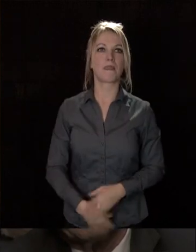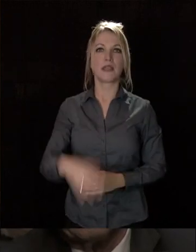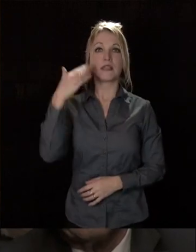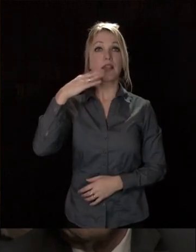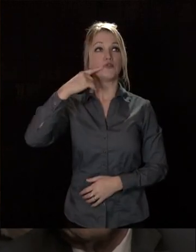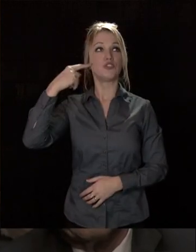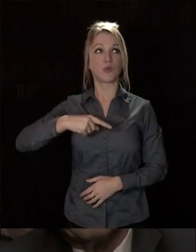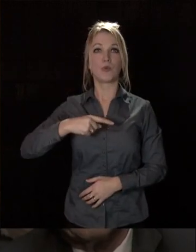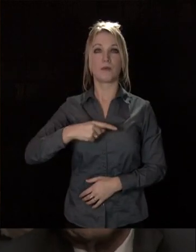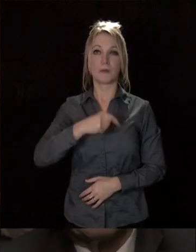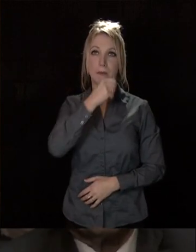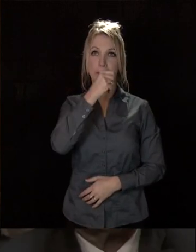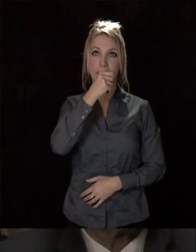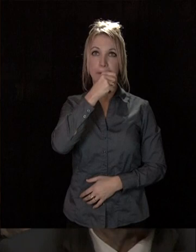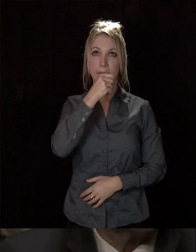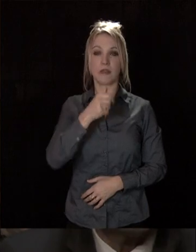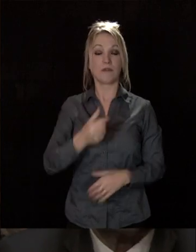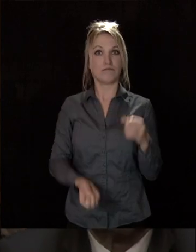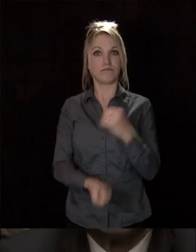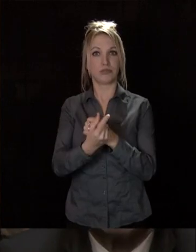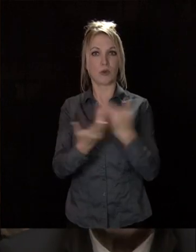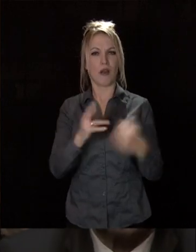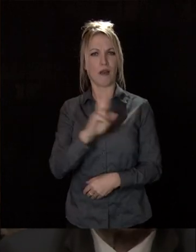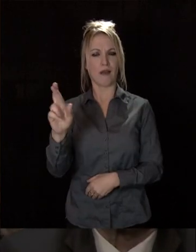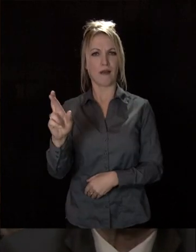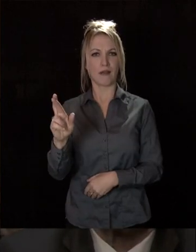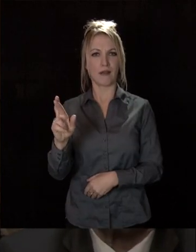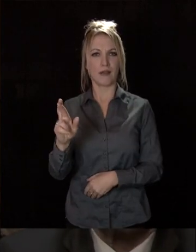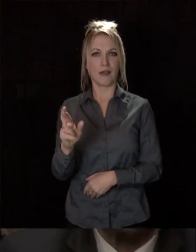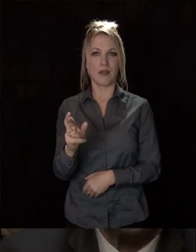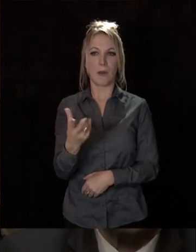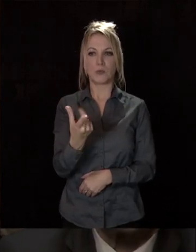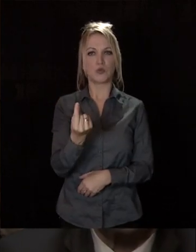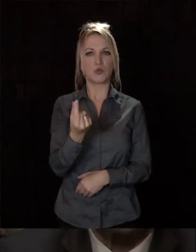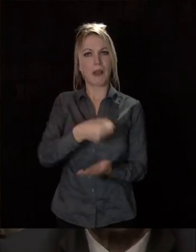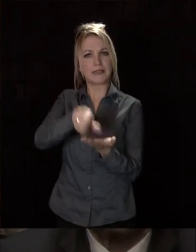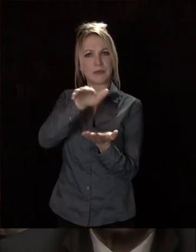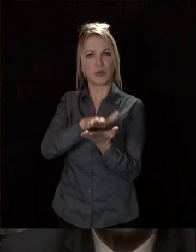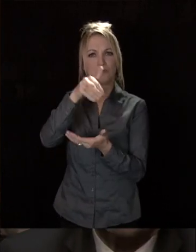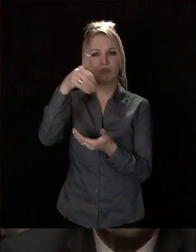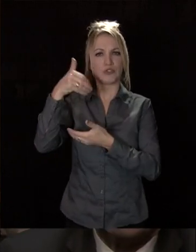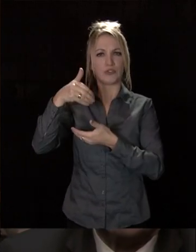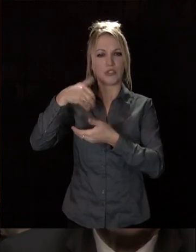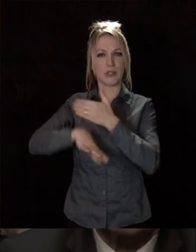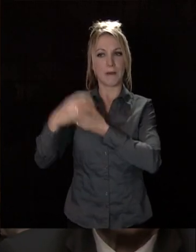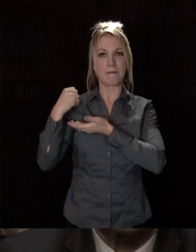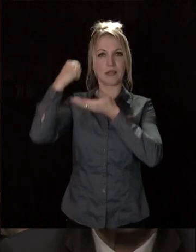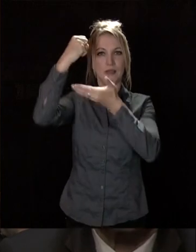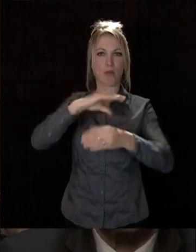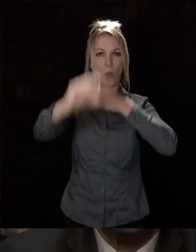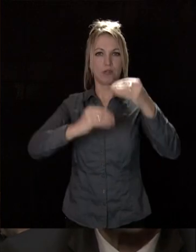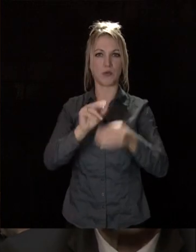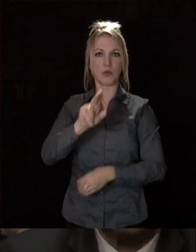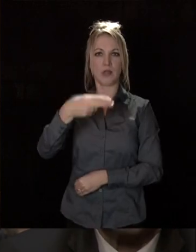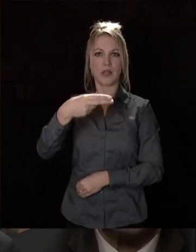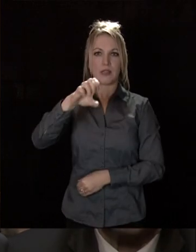bénéficie, ce qui est exceptionnel et très rare, d'une double inscription au patrimoine mondial de l'UNESCO, que ce soit au titre